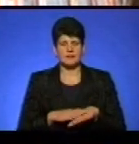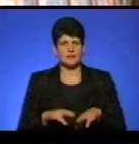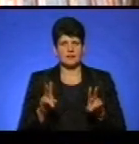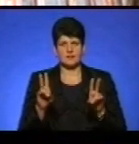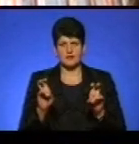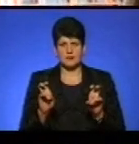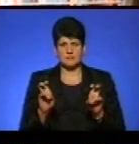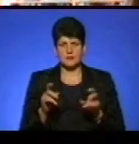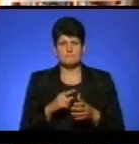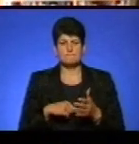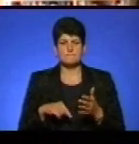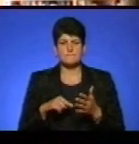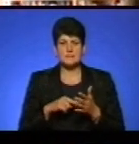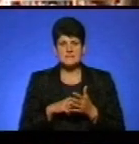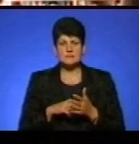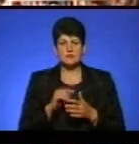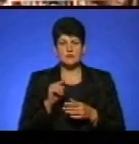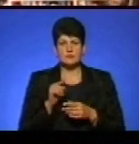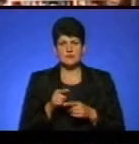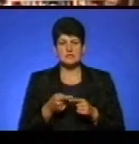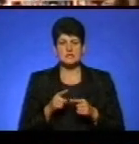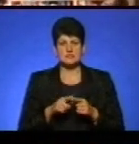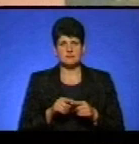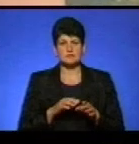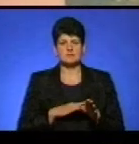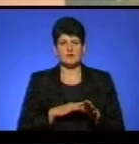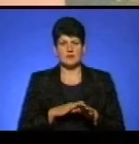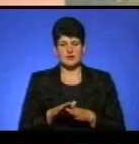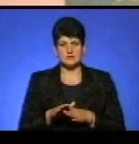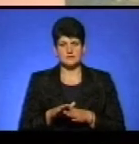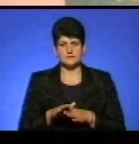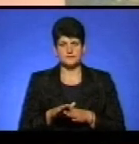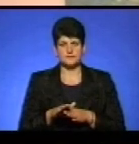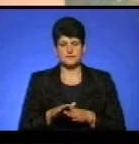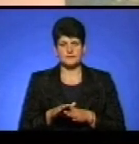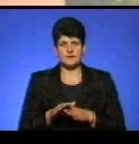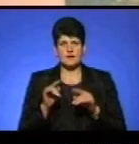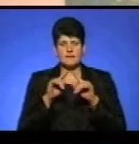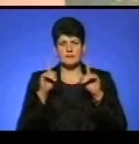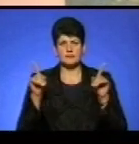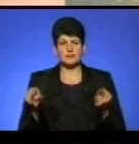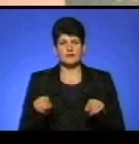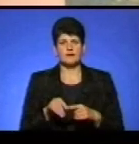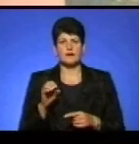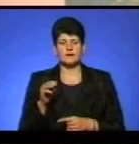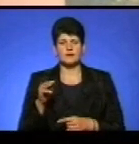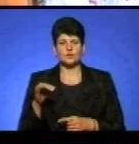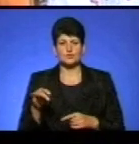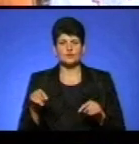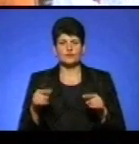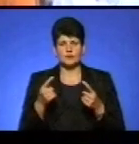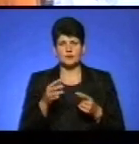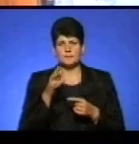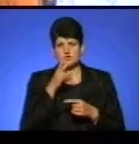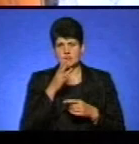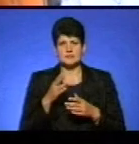місто, і вона з тим справляється. Картина-етюд «Річка Козак» створена під час пленеру на